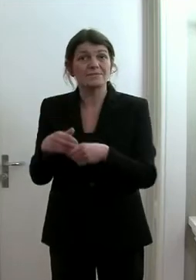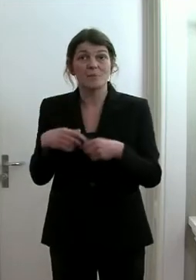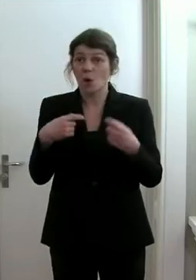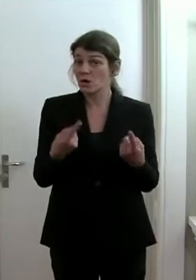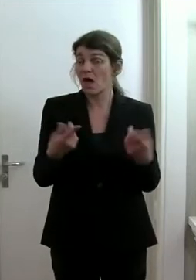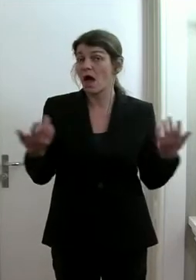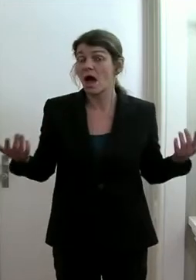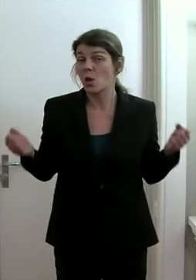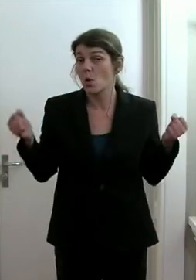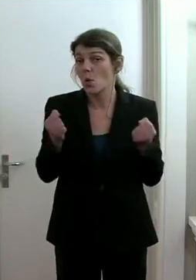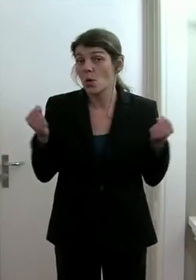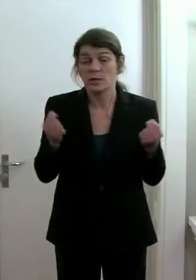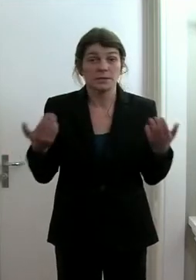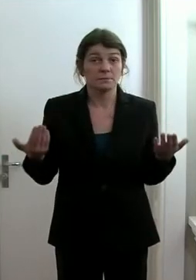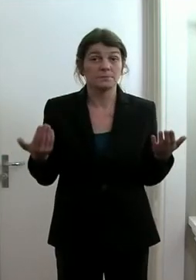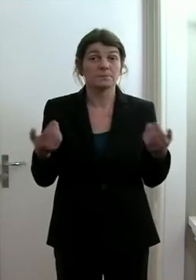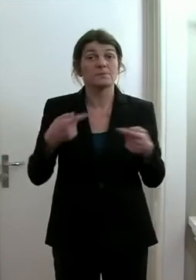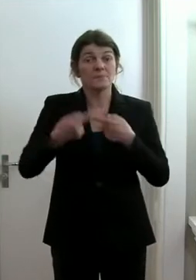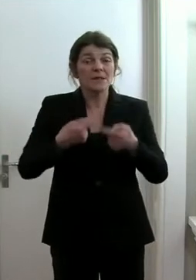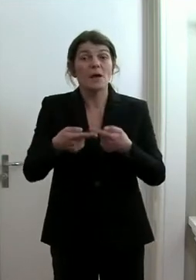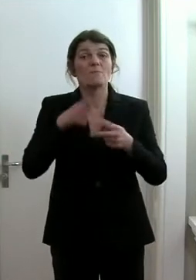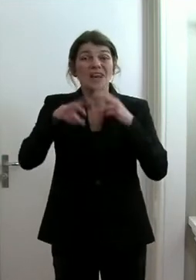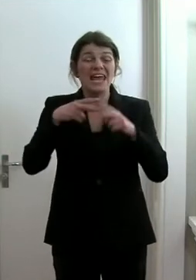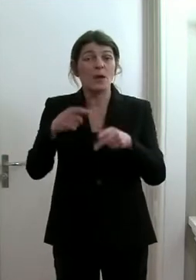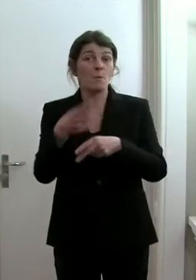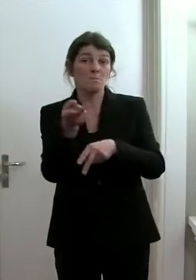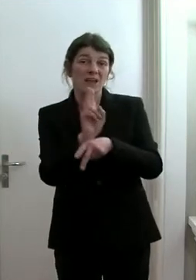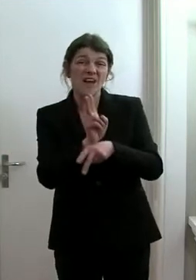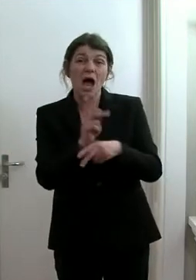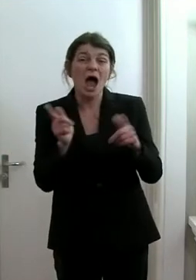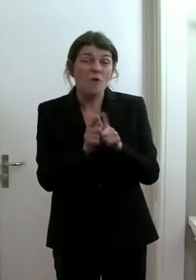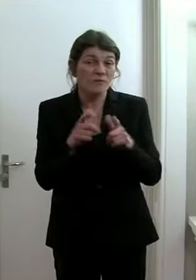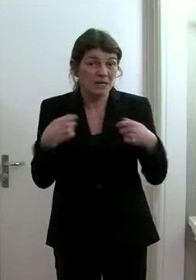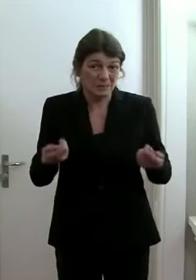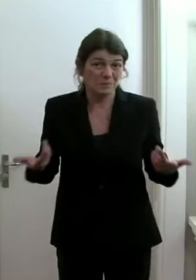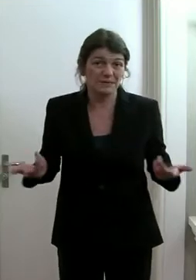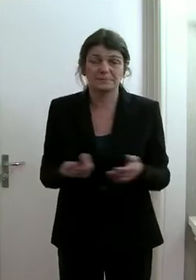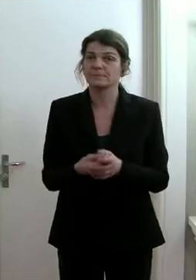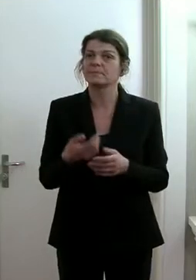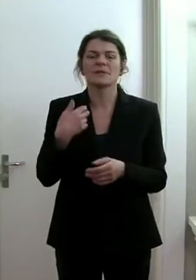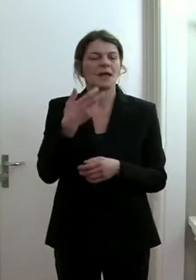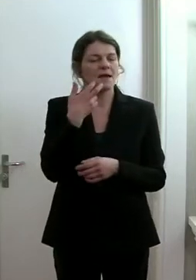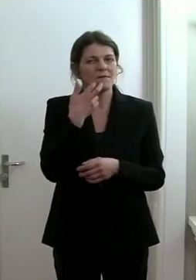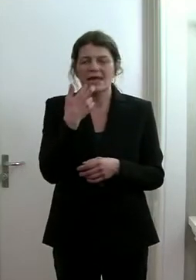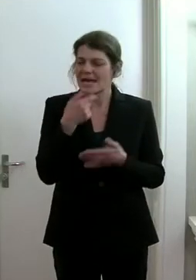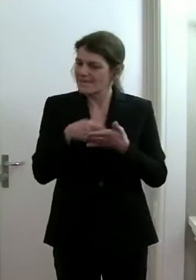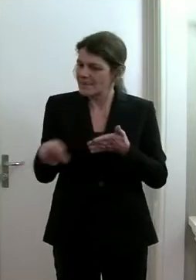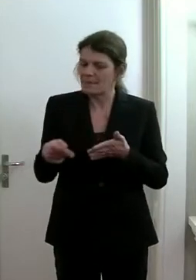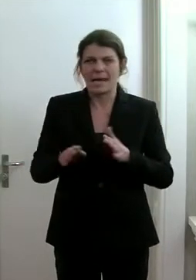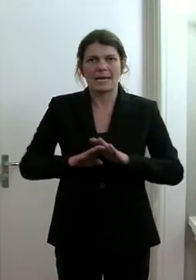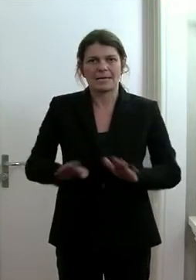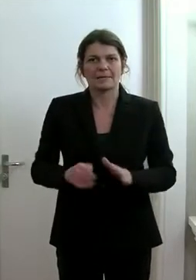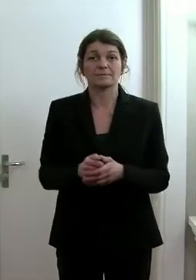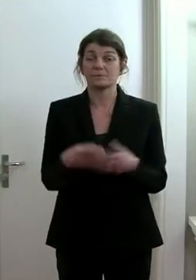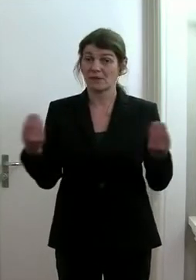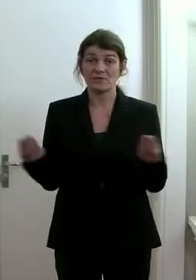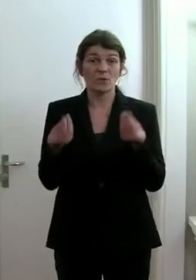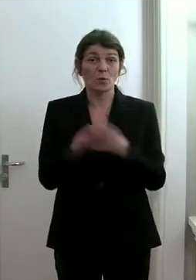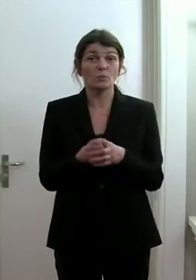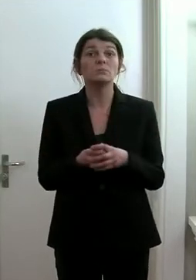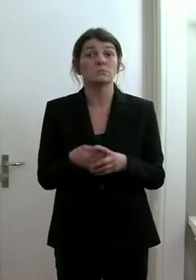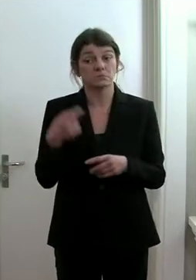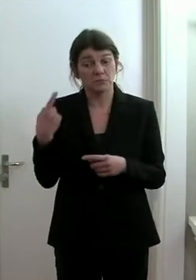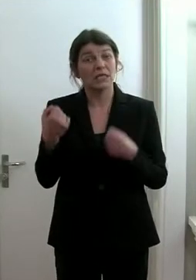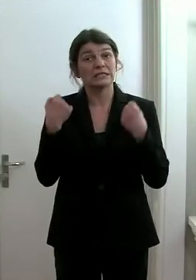folgenden massiven Pflege und Bewachungsaufwänden um jeden Preis vermieden werden können, weil diese würden das